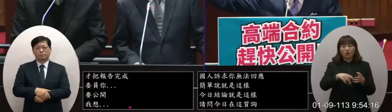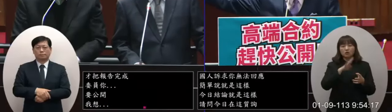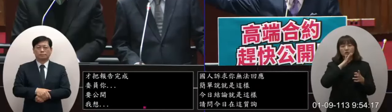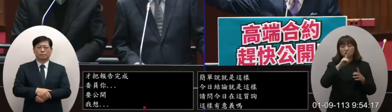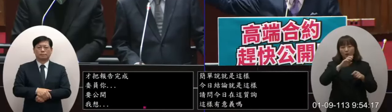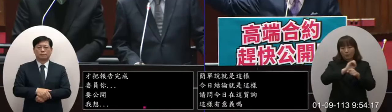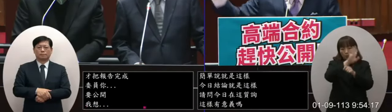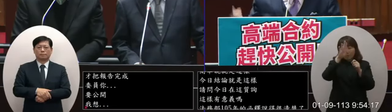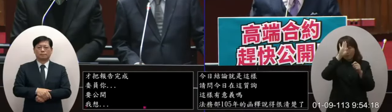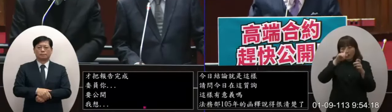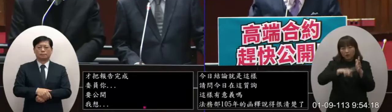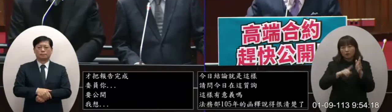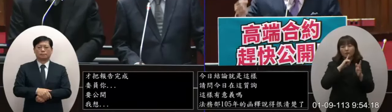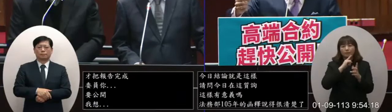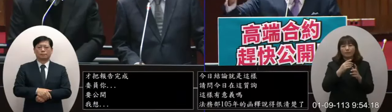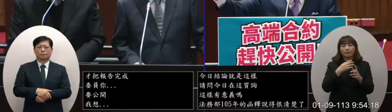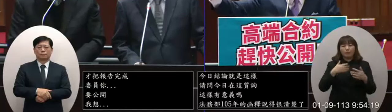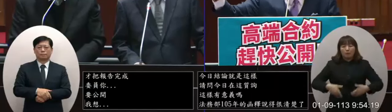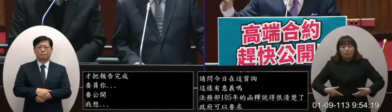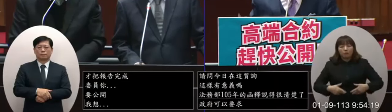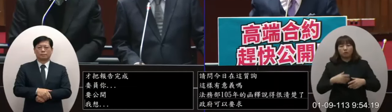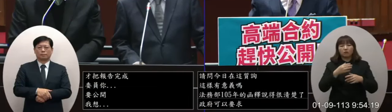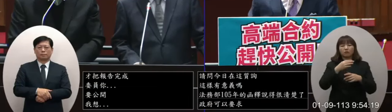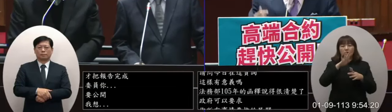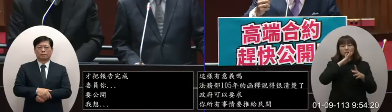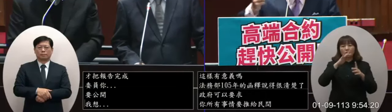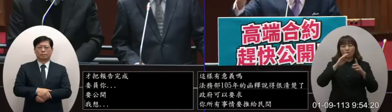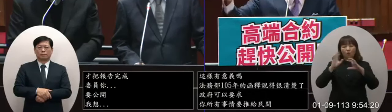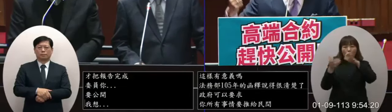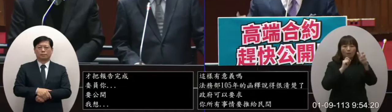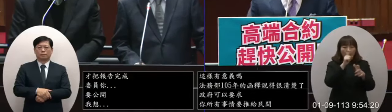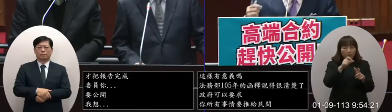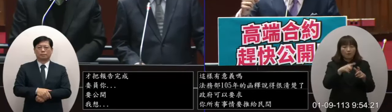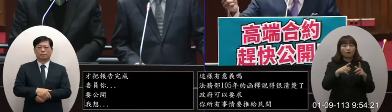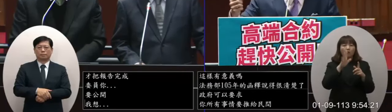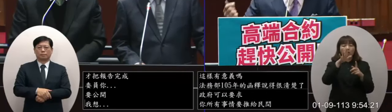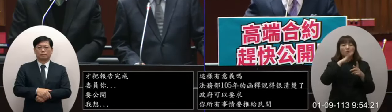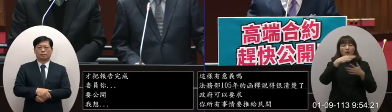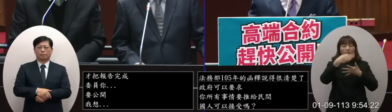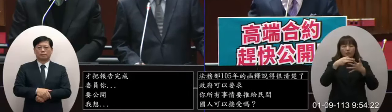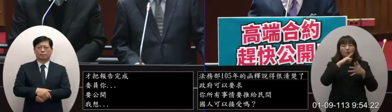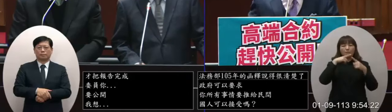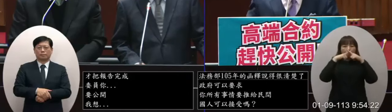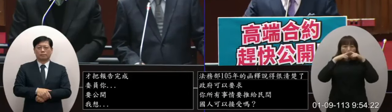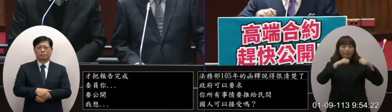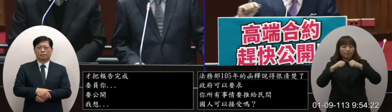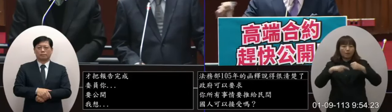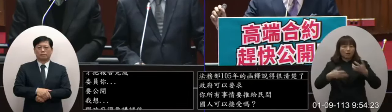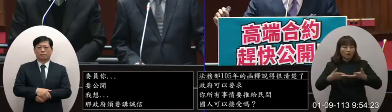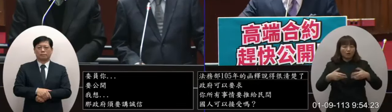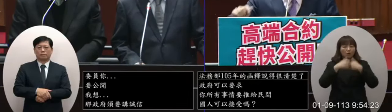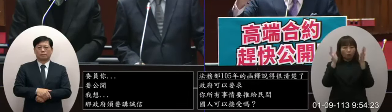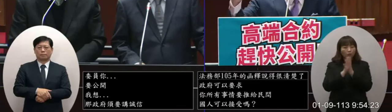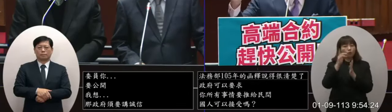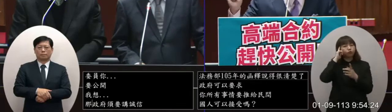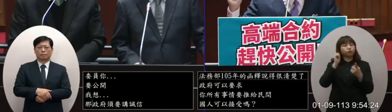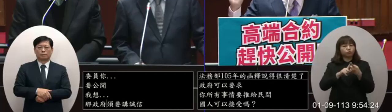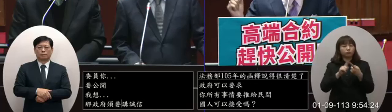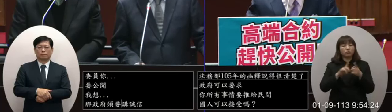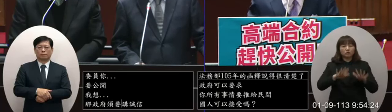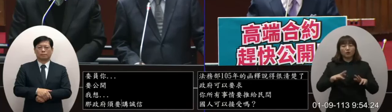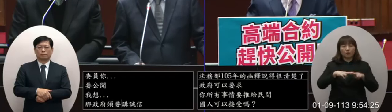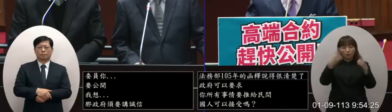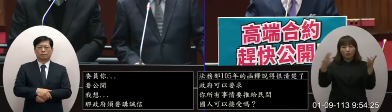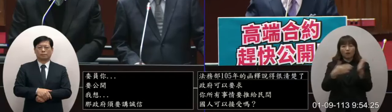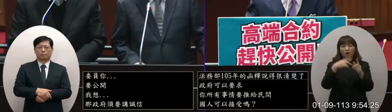今天是在疫情緊繃的期間他有國際上採購商業秘密價格之間的競爭這個我們都同意今天